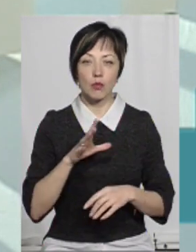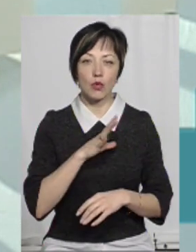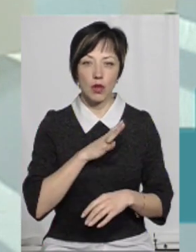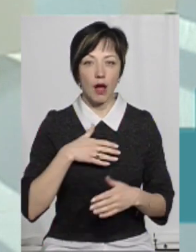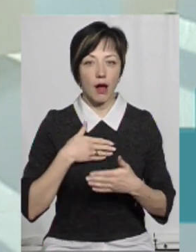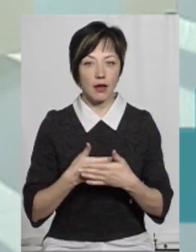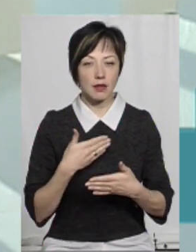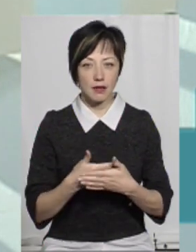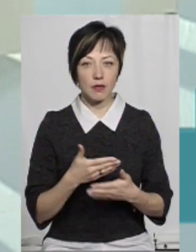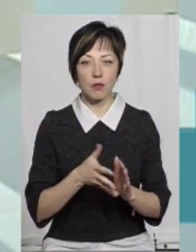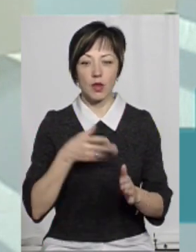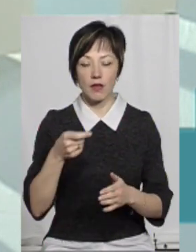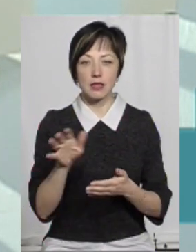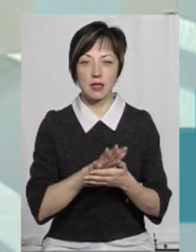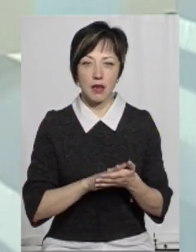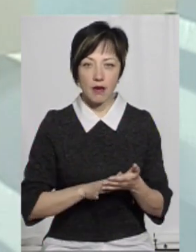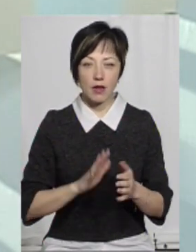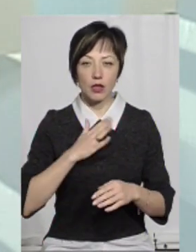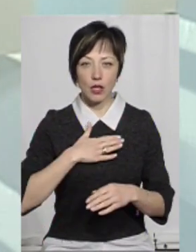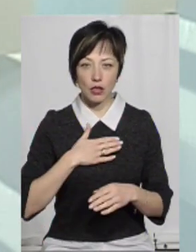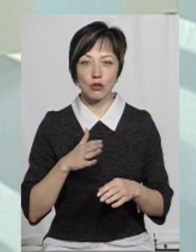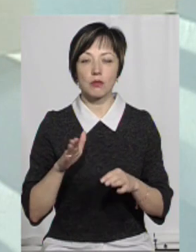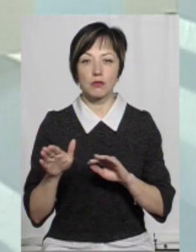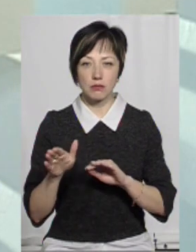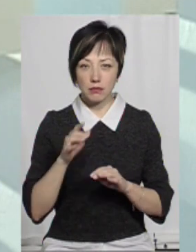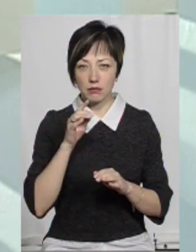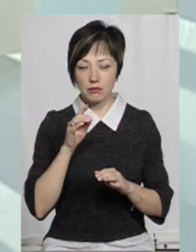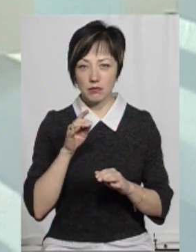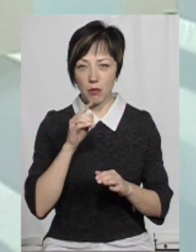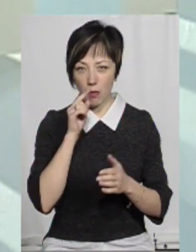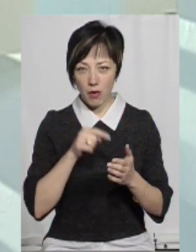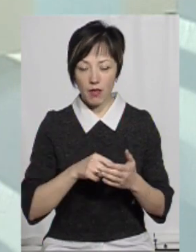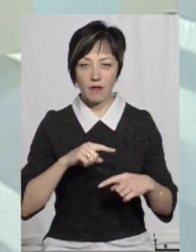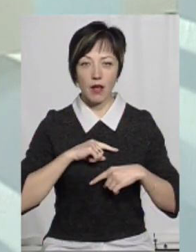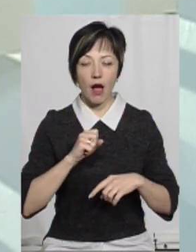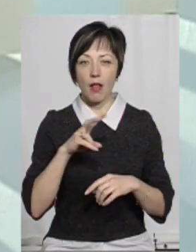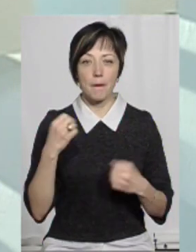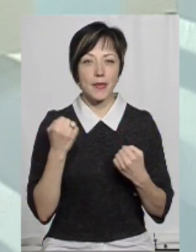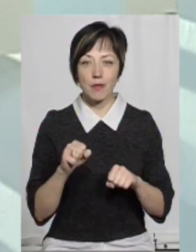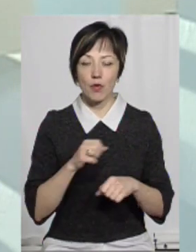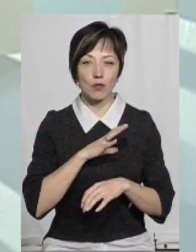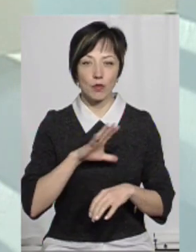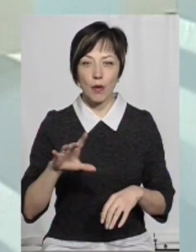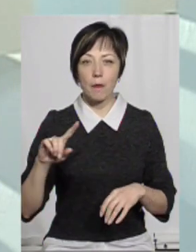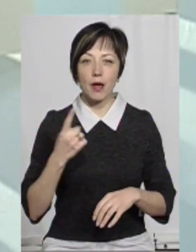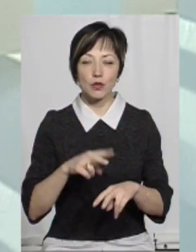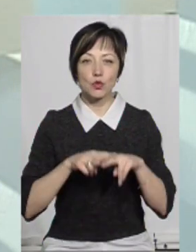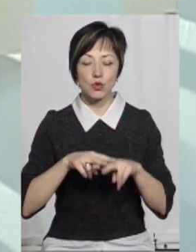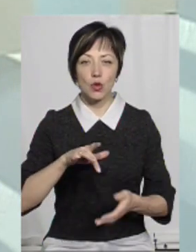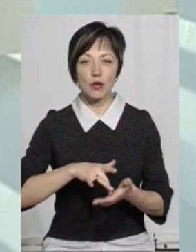були активними, подавали заявку. Заявка наша прийшла, але, на жаль, не отримали перемогу першою столицею,